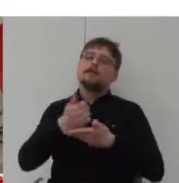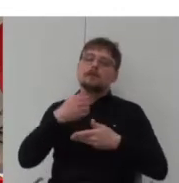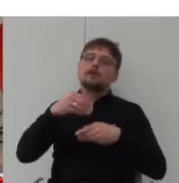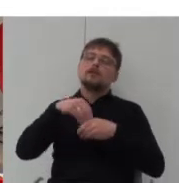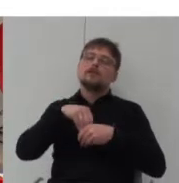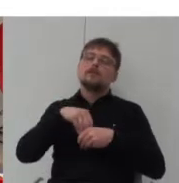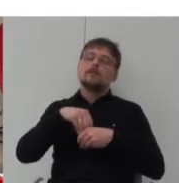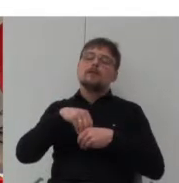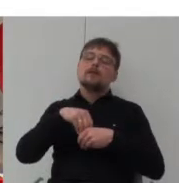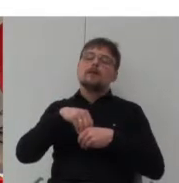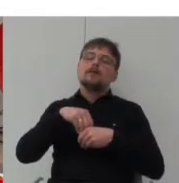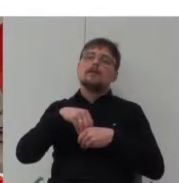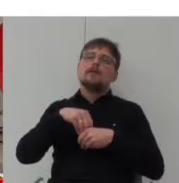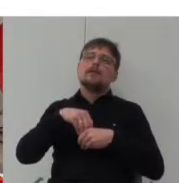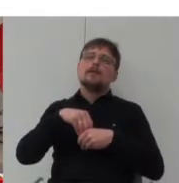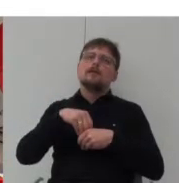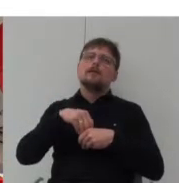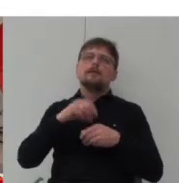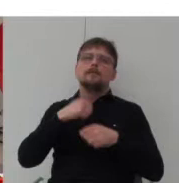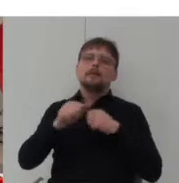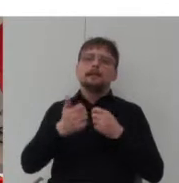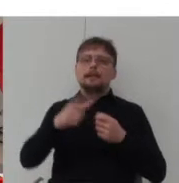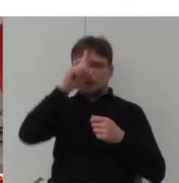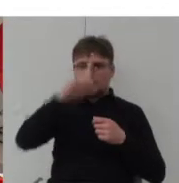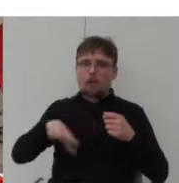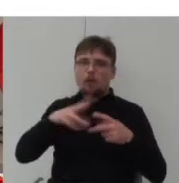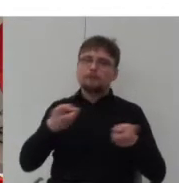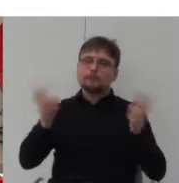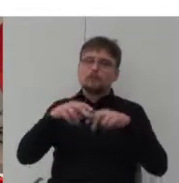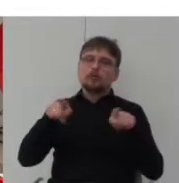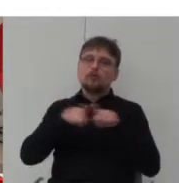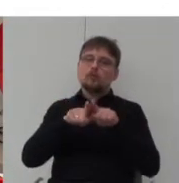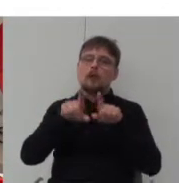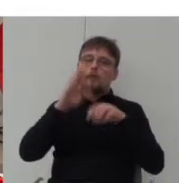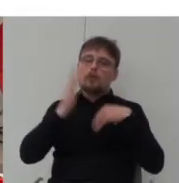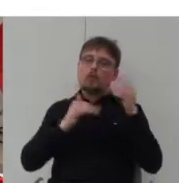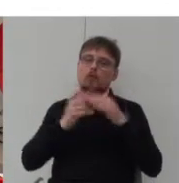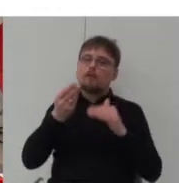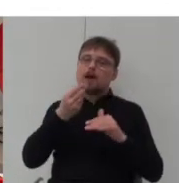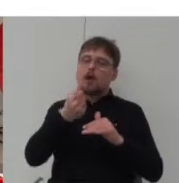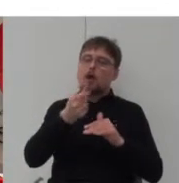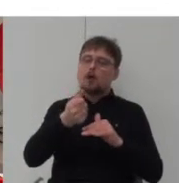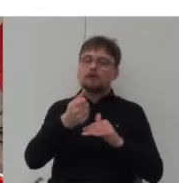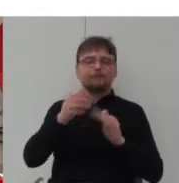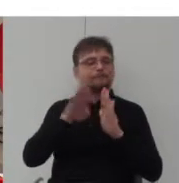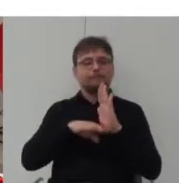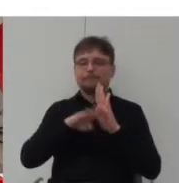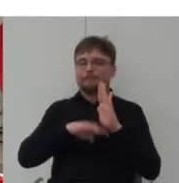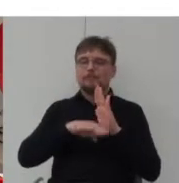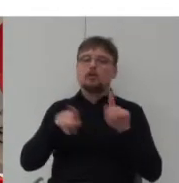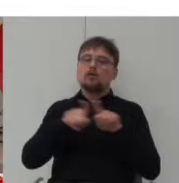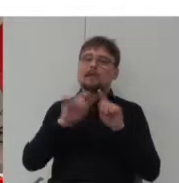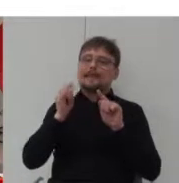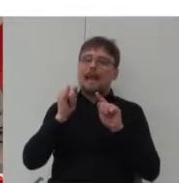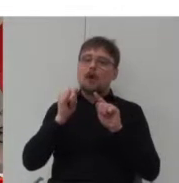budową wspólnot lokalnych niższą niższymi kosztami budowy zazwyczaj wyższym standardem budowy